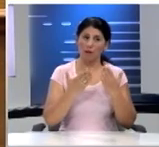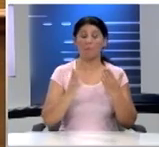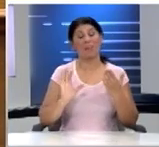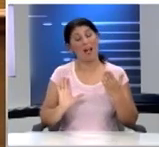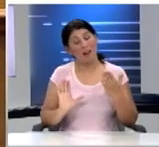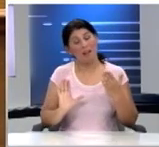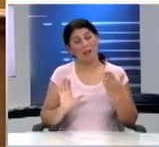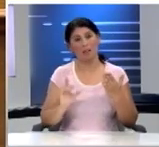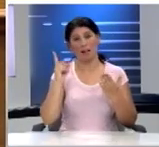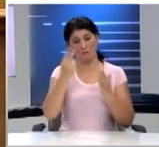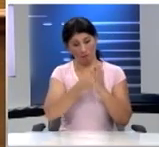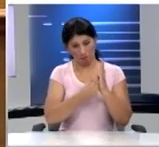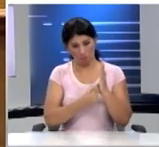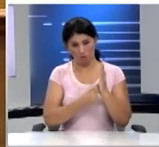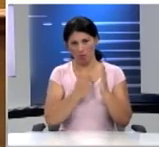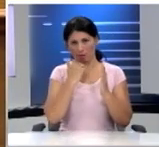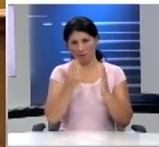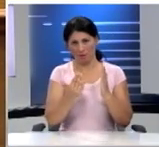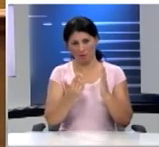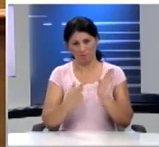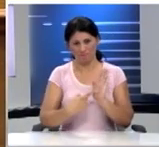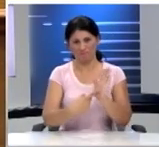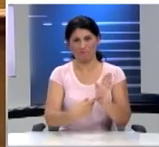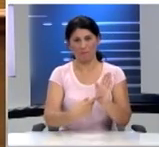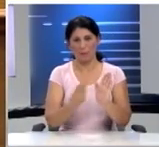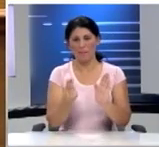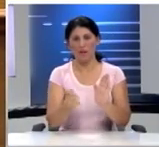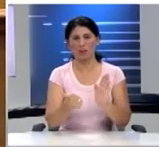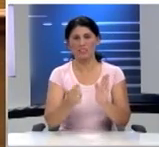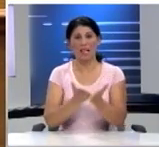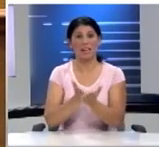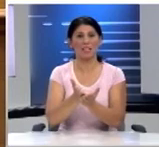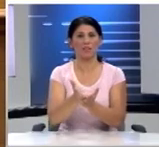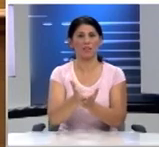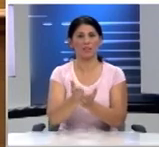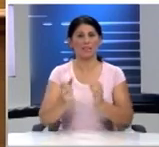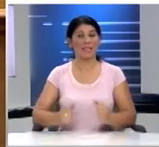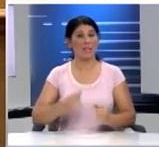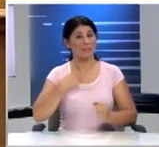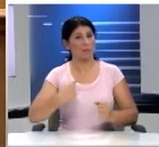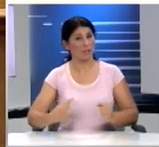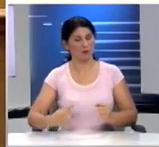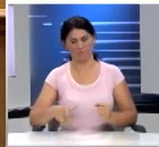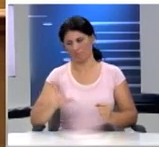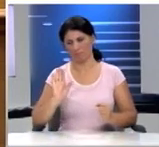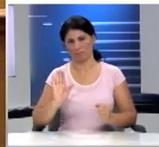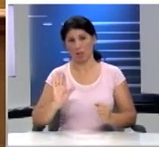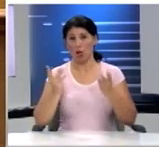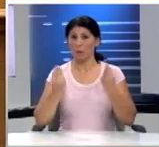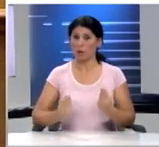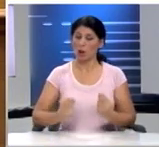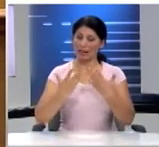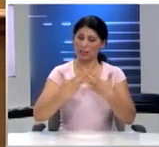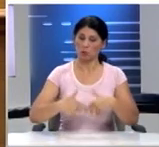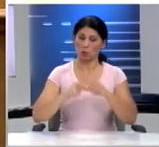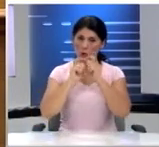περίπτωση όμως ένας βαθμός δεν μπορεί να ορίζει την ποιότητα και το ήθος των μαθητών να καθορίζει στάσεις και συμπεριφορές Για την καλύτερη βέβαια λειτουργία του